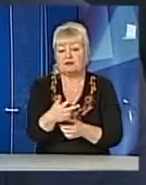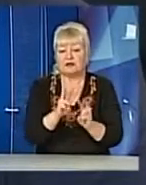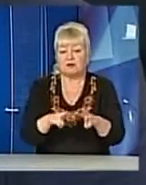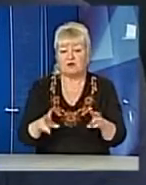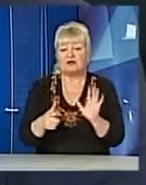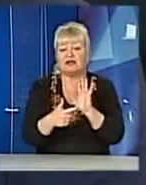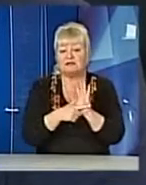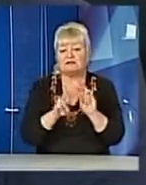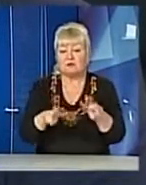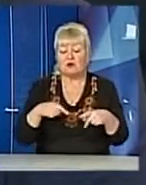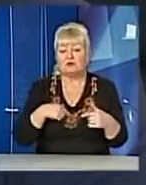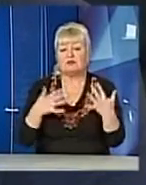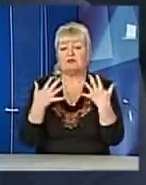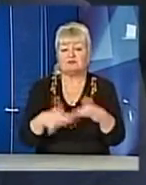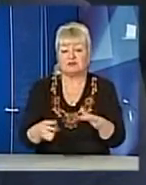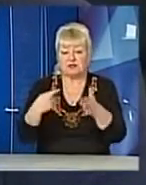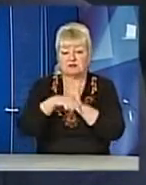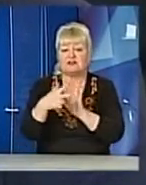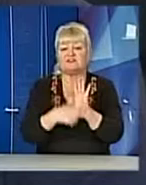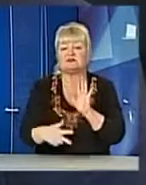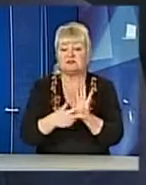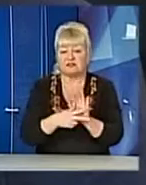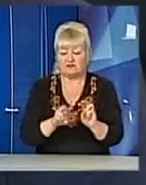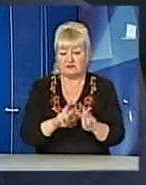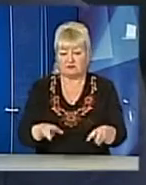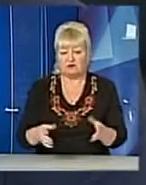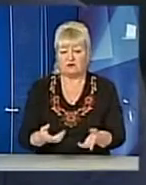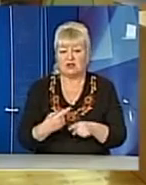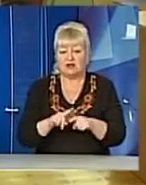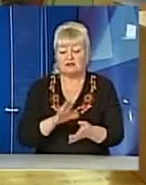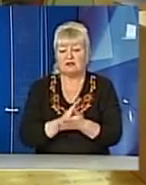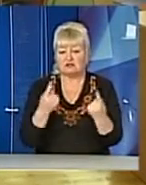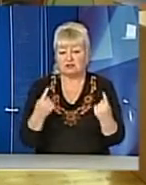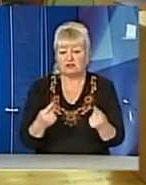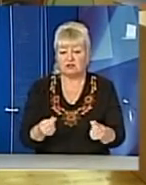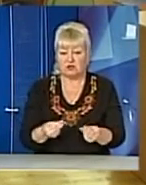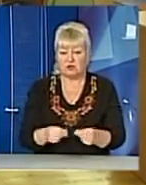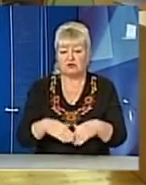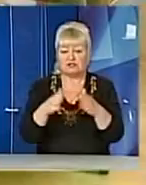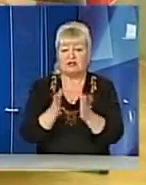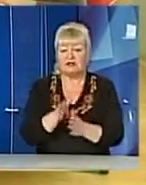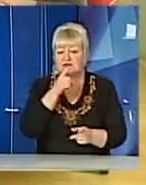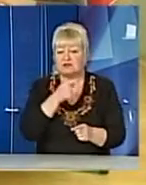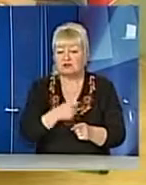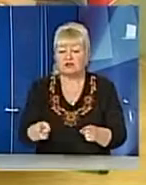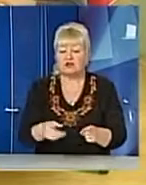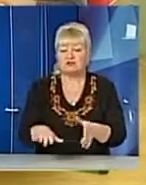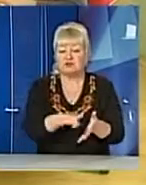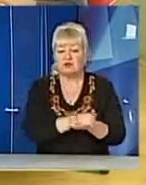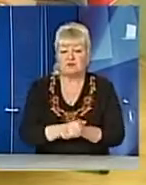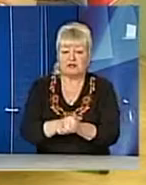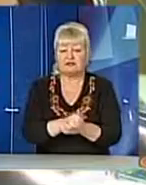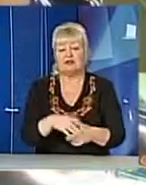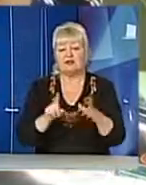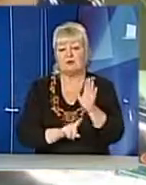7 мільйонів втрачаємо з тих 88 мільйонів. Ну то є значні кошти. Загалом з часу об'єднання громади у Солонці та Малечковичах